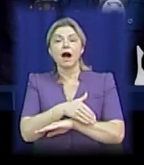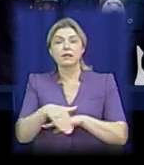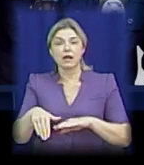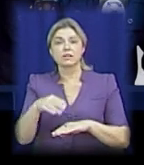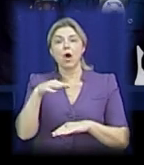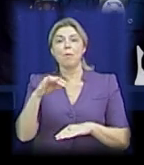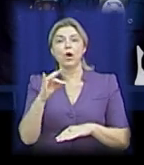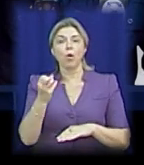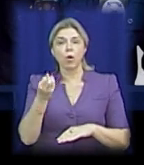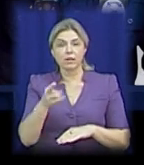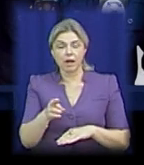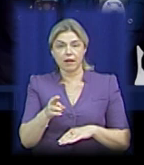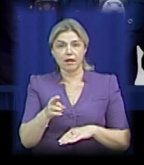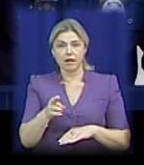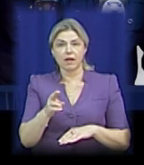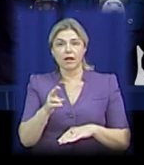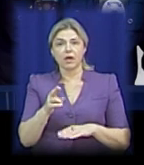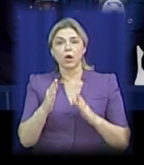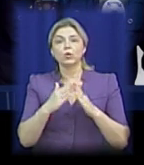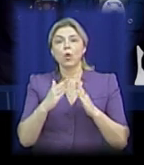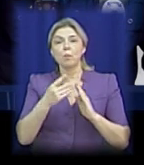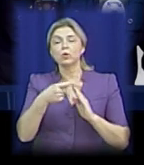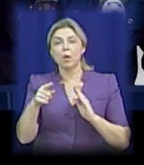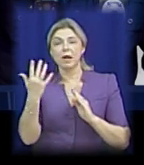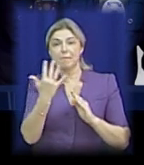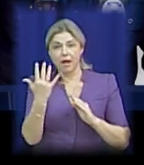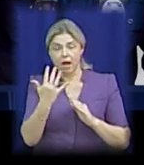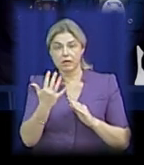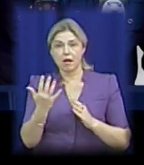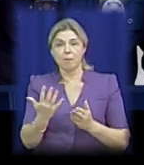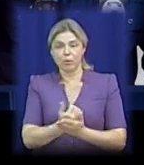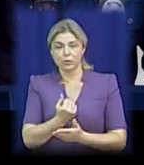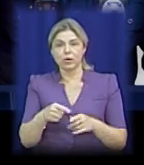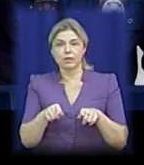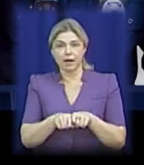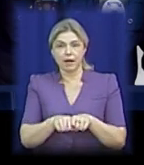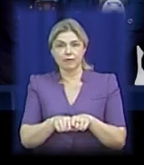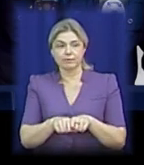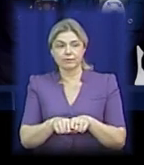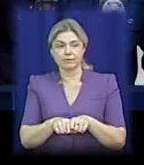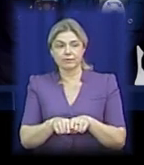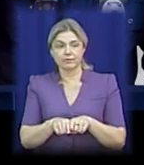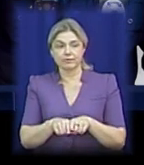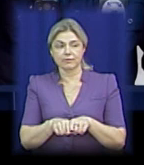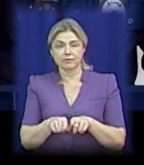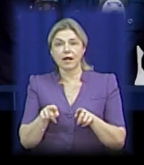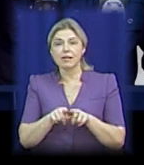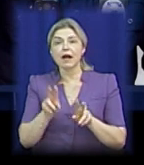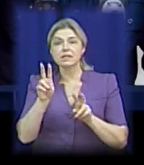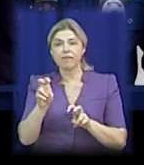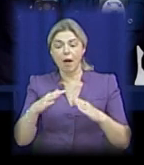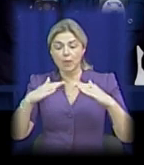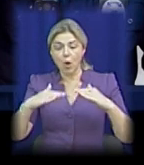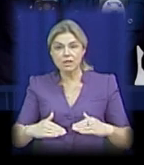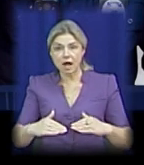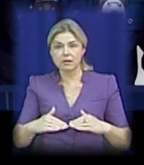вулиця Бузника, біля будинку номер 5, відбулась так називаємо просадка